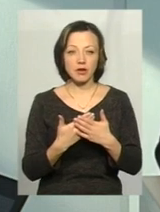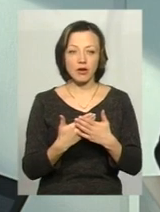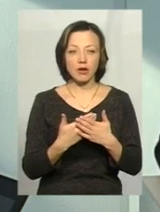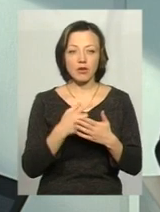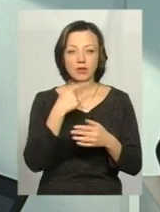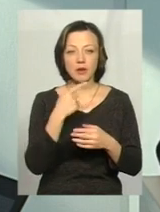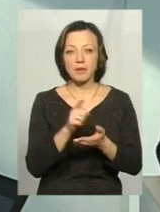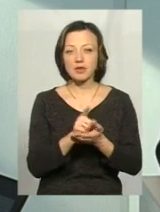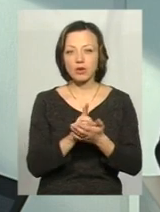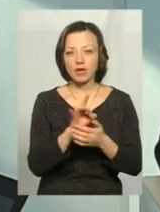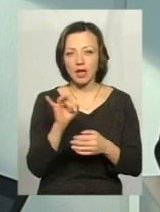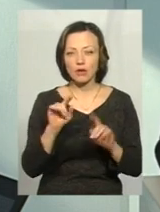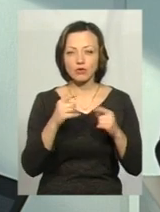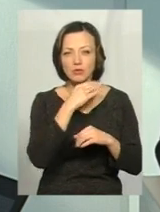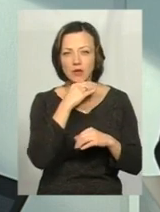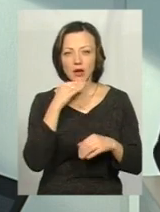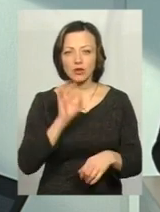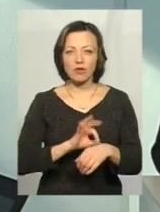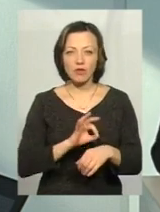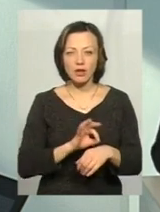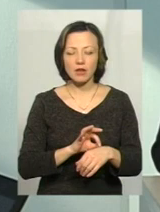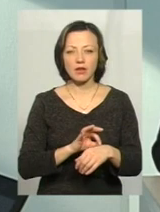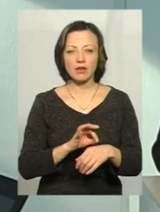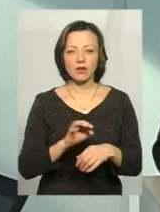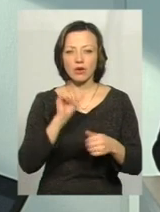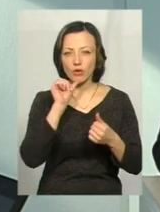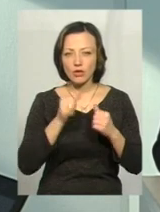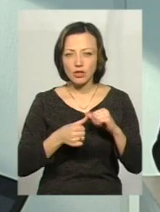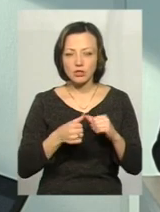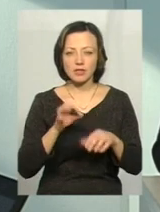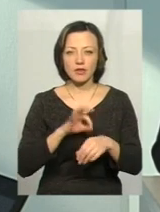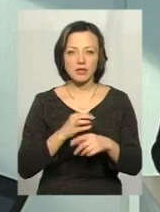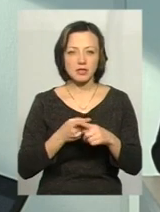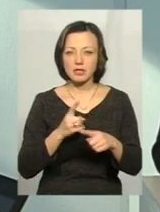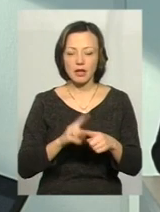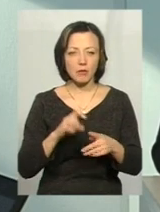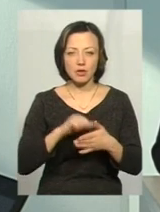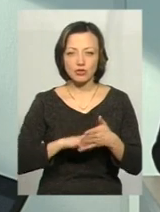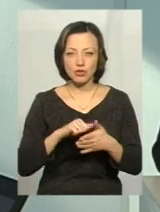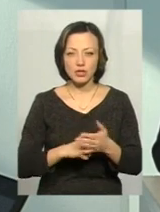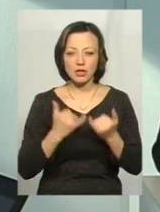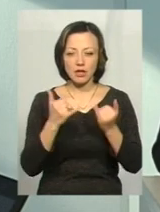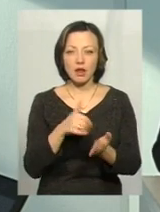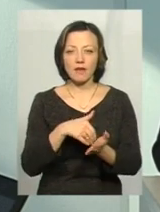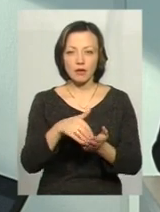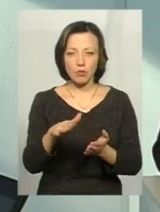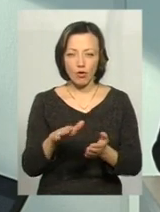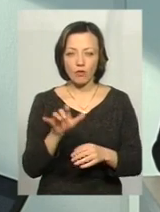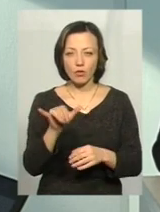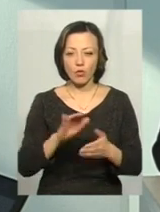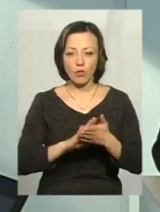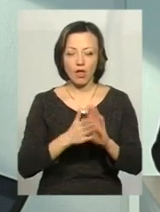що пенсіонер дуже багато хворіє, є хронічних захворювань. Це не є підставою для відмови в